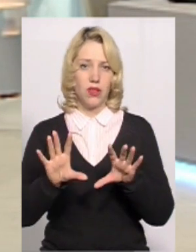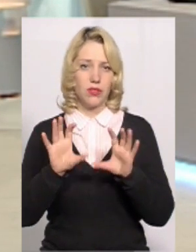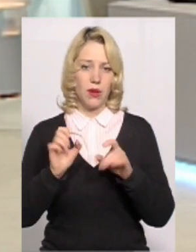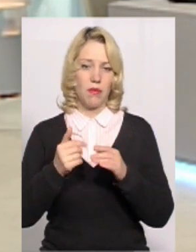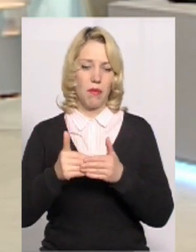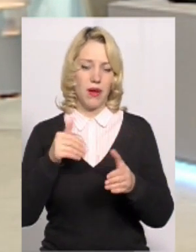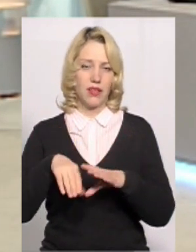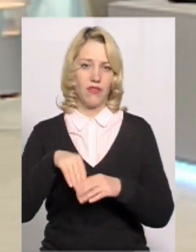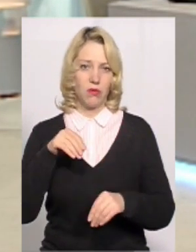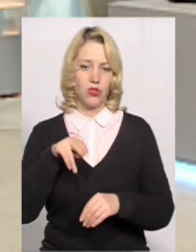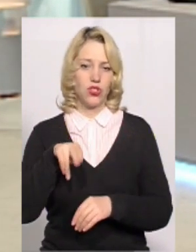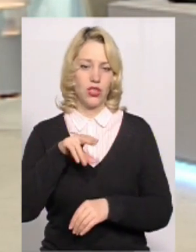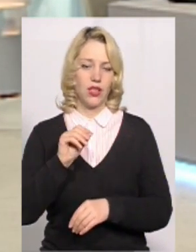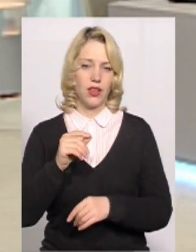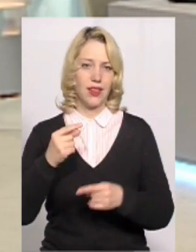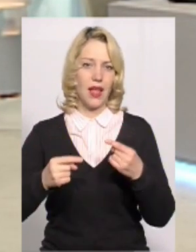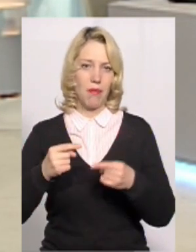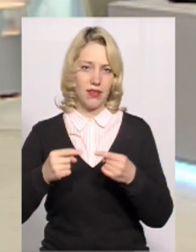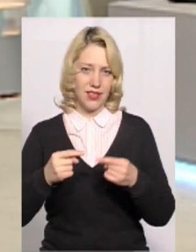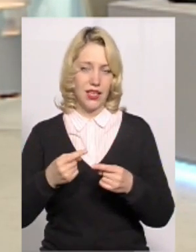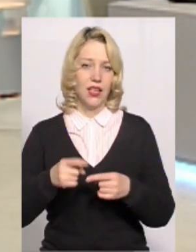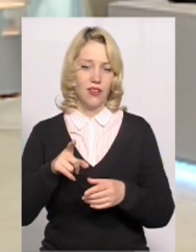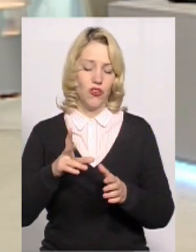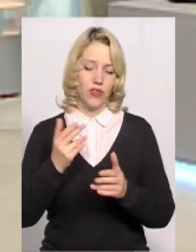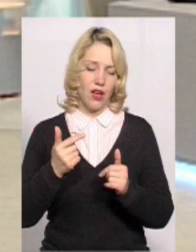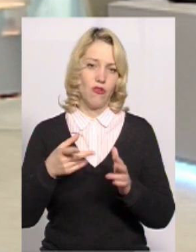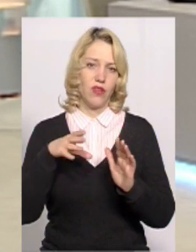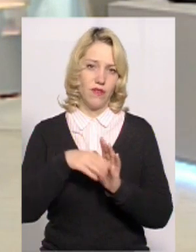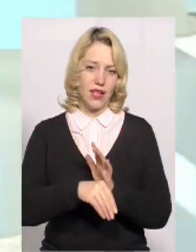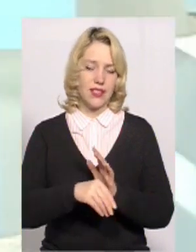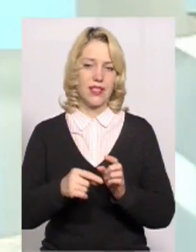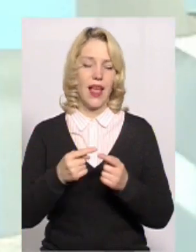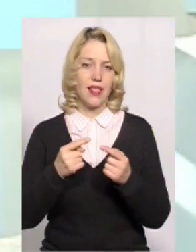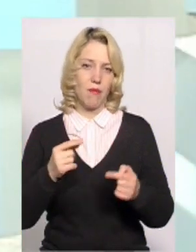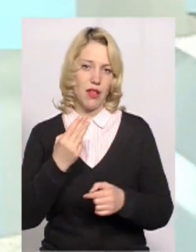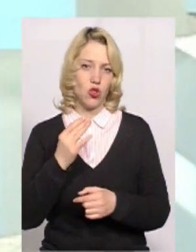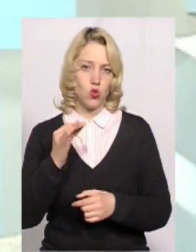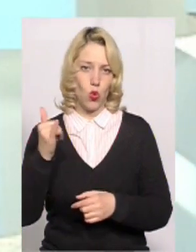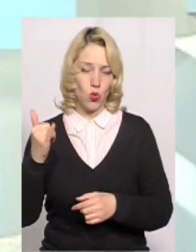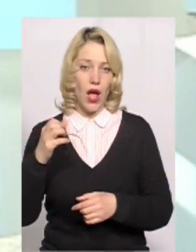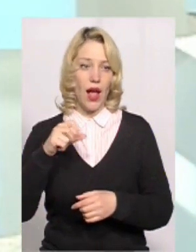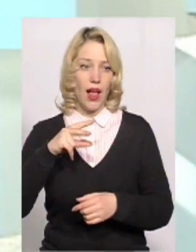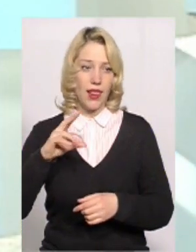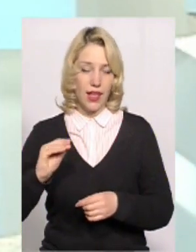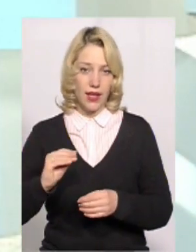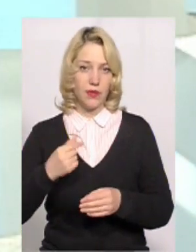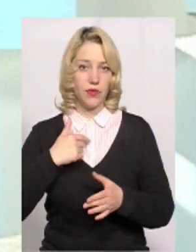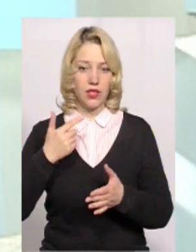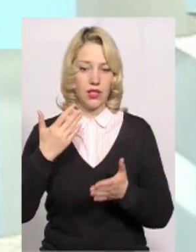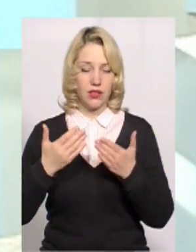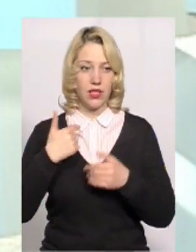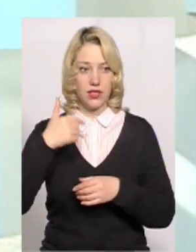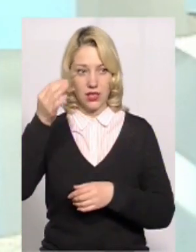передвиборчі дебати. От так вони внесли якийсь елемент шоу. Але, ну, знаєте, якось я